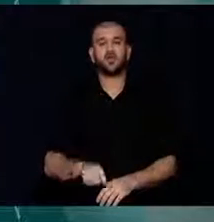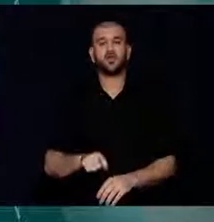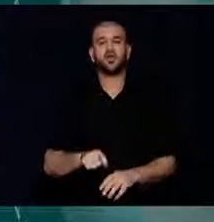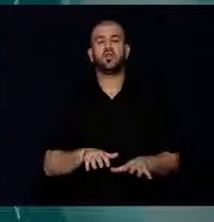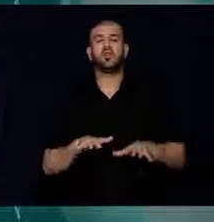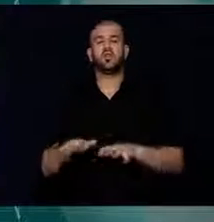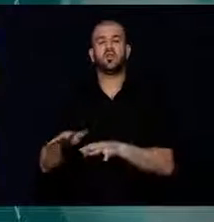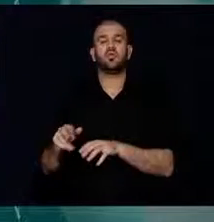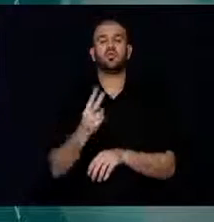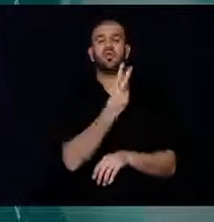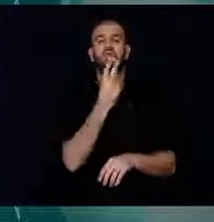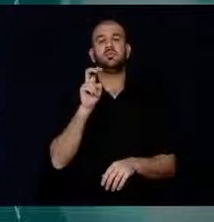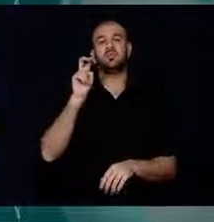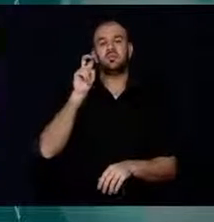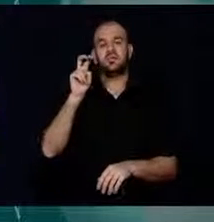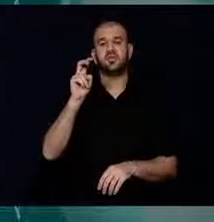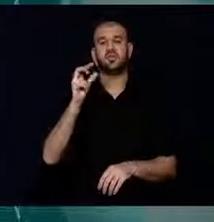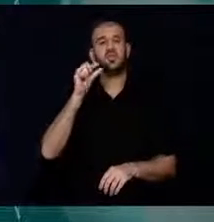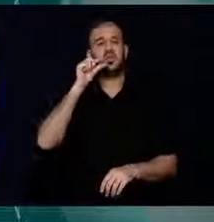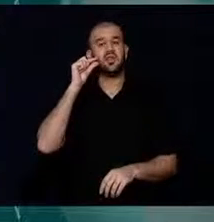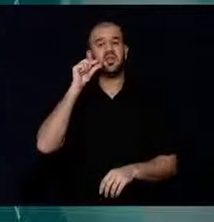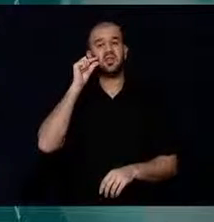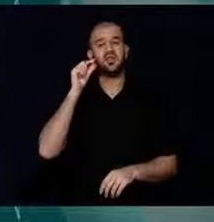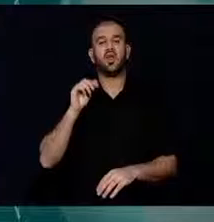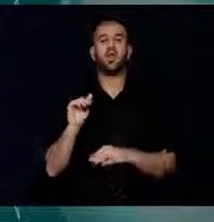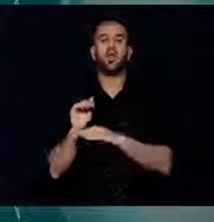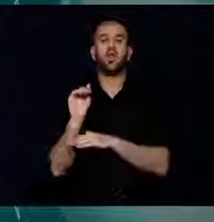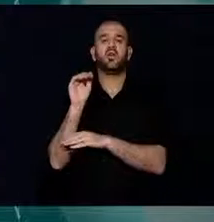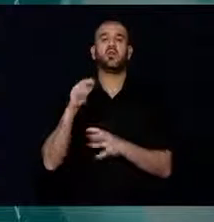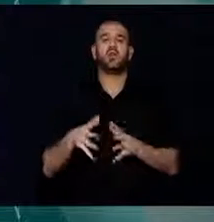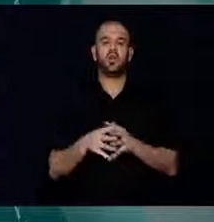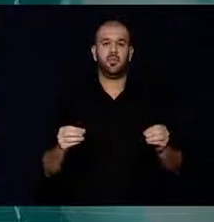yitirdi, 61 kişi yaralandı.